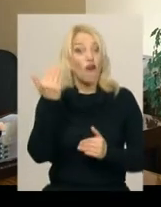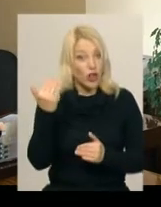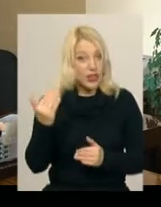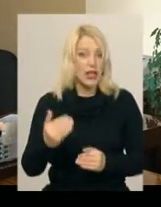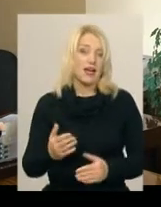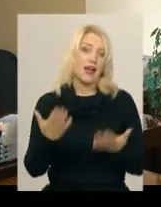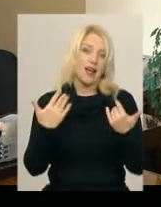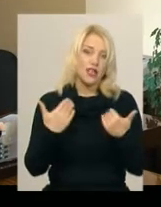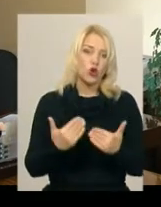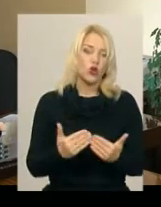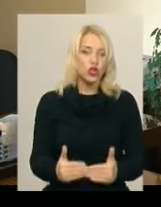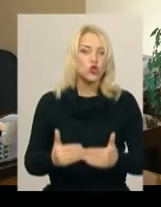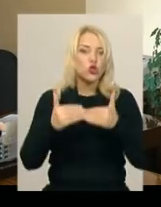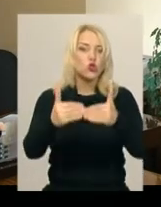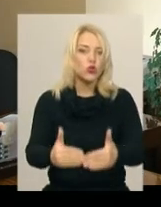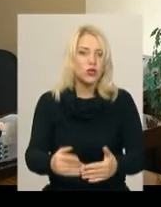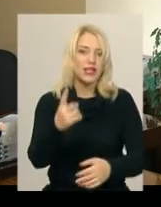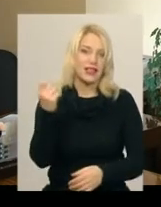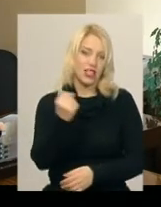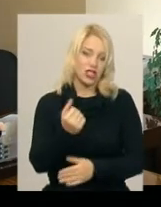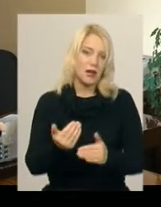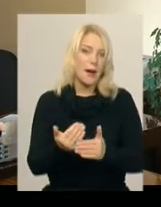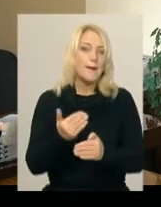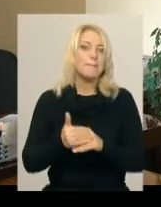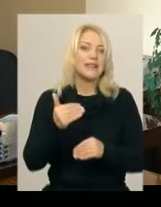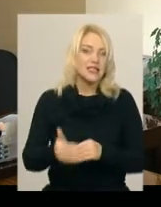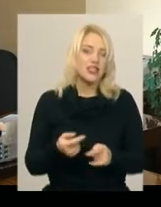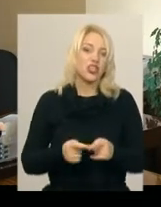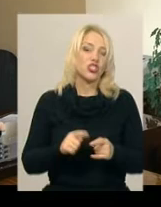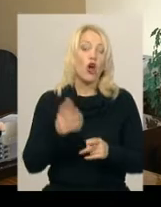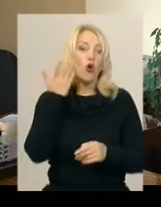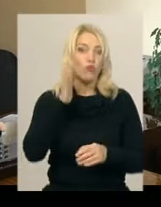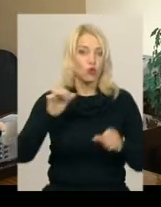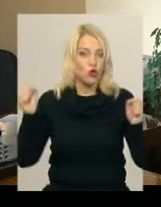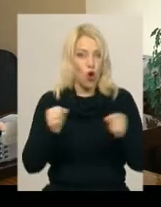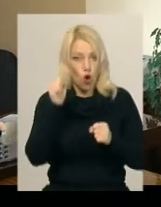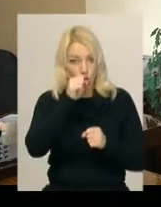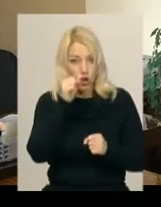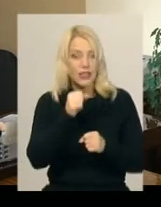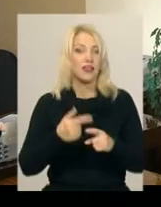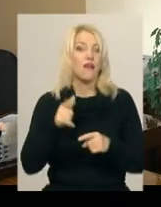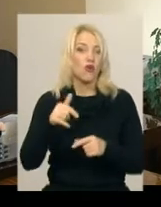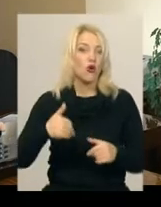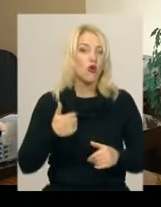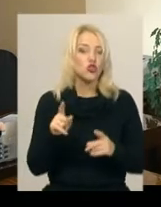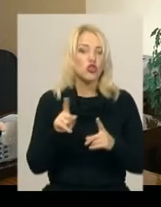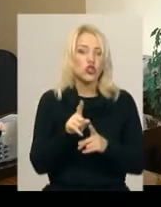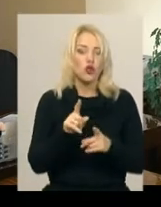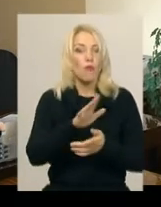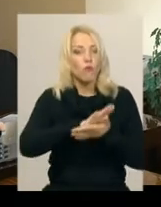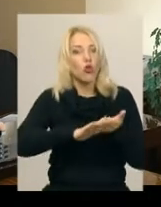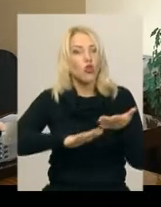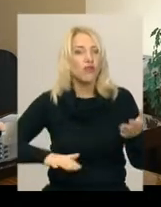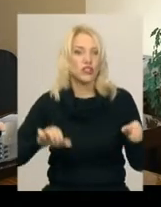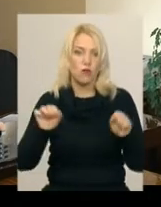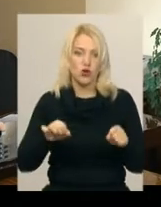на тиждень пізніше. Тобто, тоді, коли розпочнуться холоди, за першими прогнозами, вони хочуть для того, аби подовжити